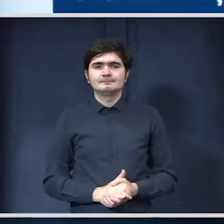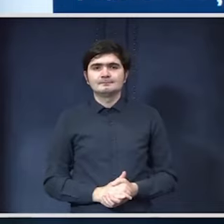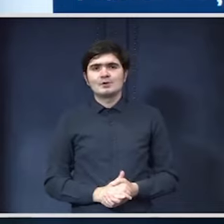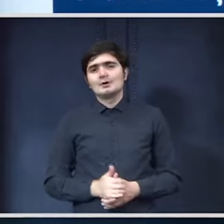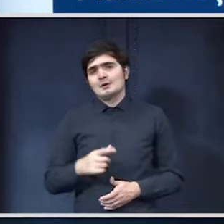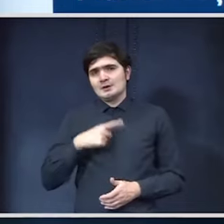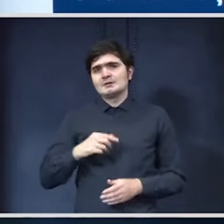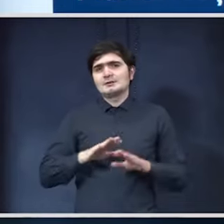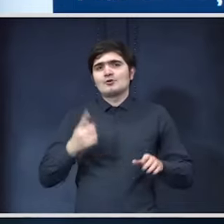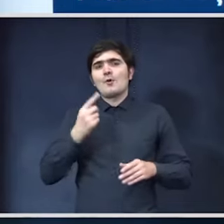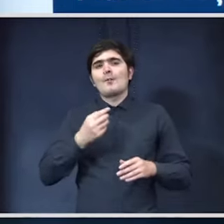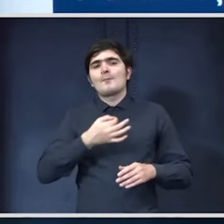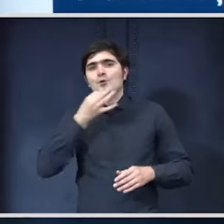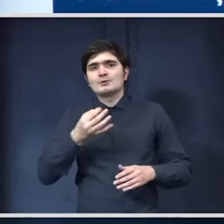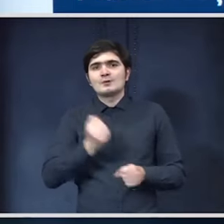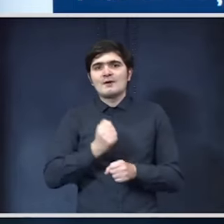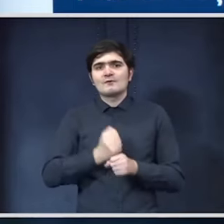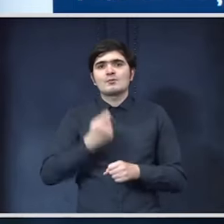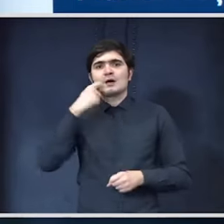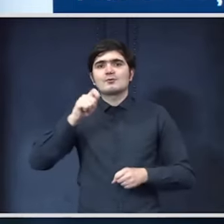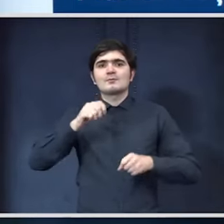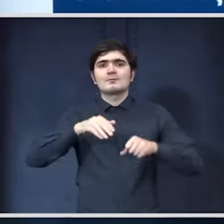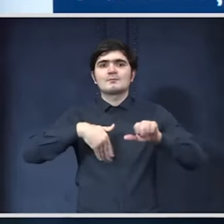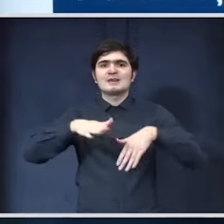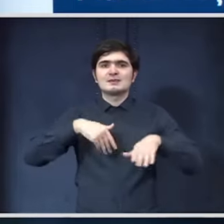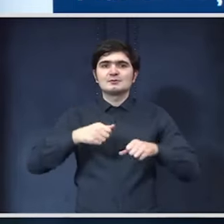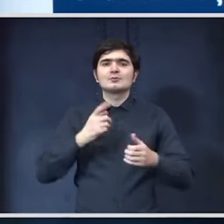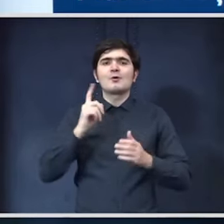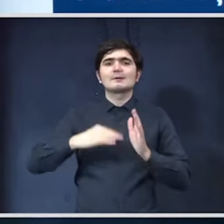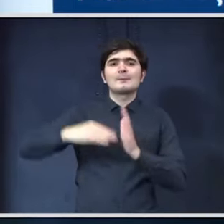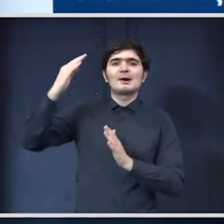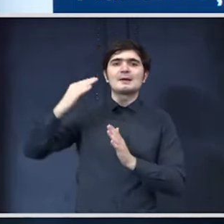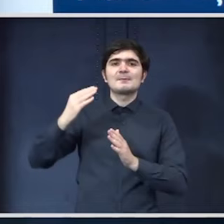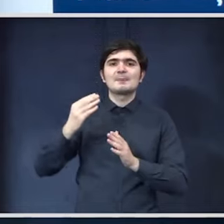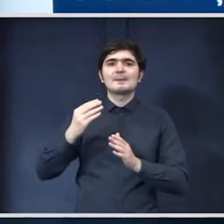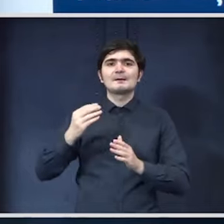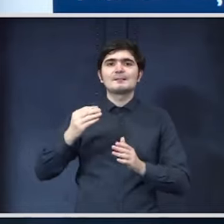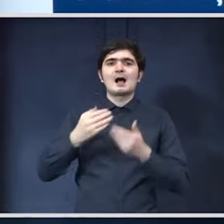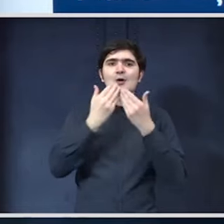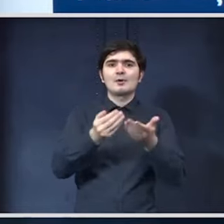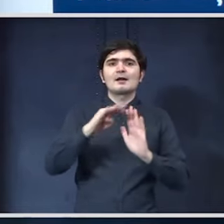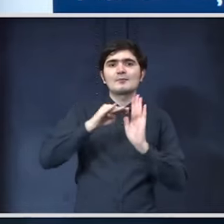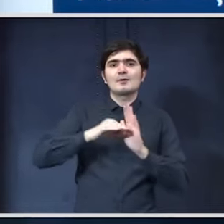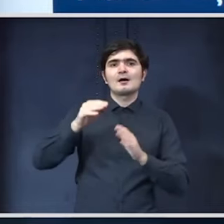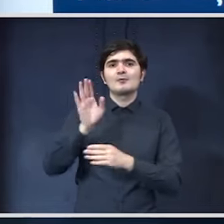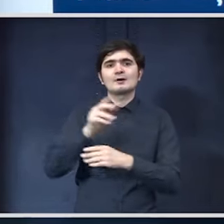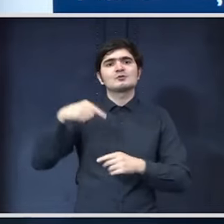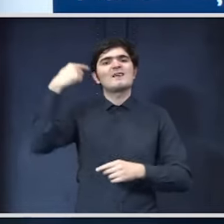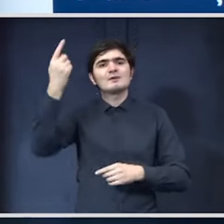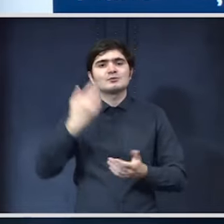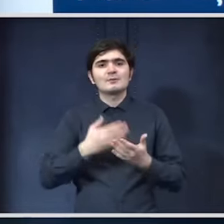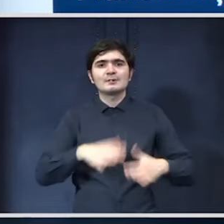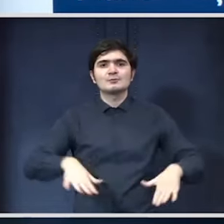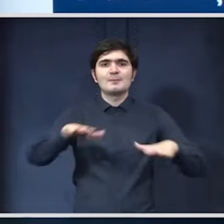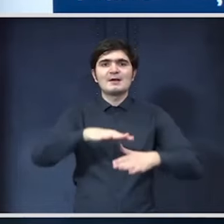este deja o promisiune pe care i-am făcut-o domnului ministru că vom mări alocarea din programul operațional viitor pentru mediul pentru aceste